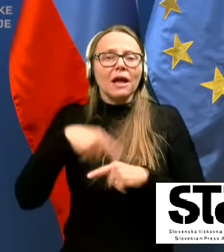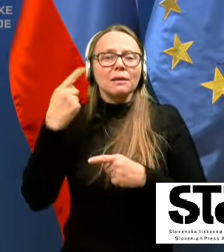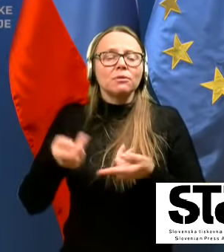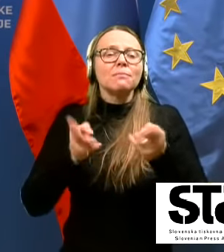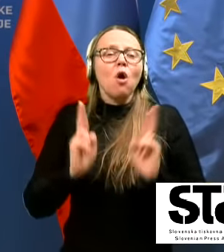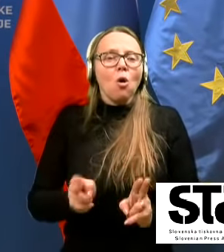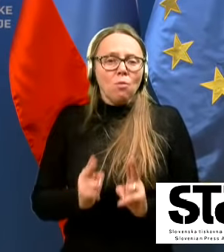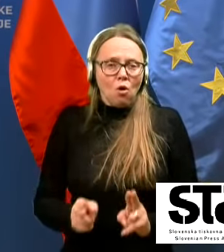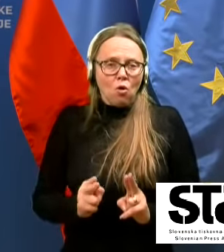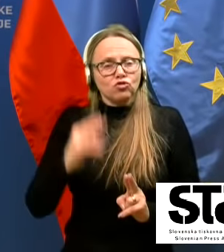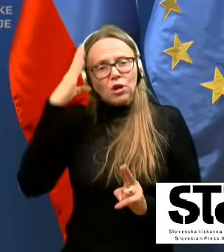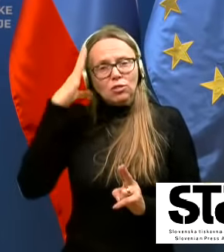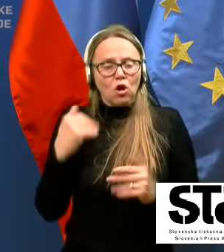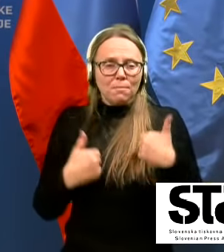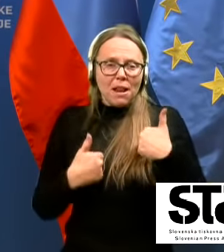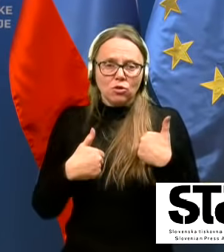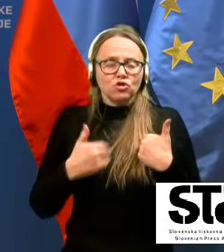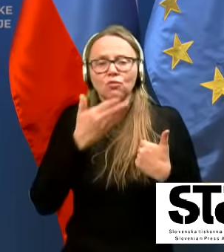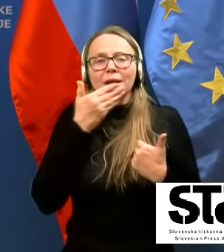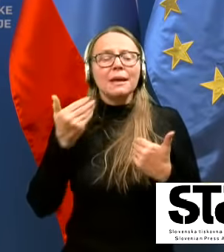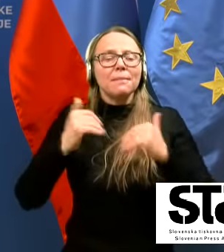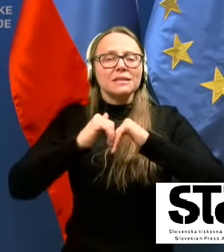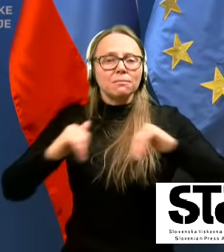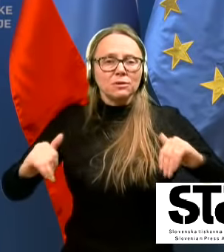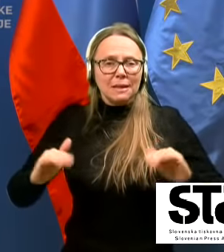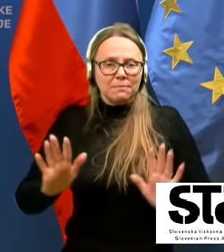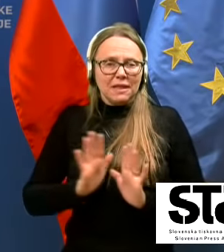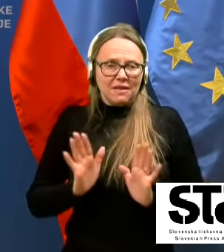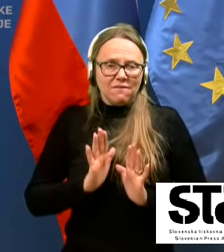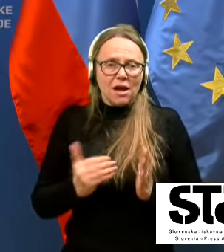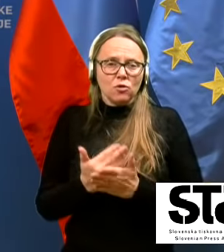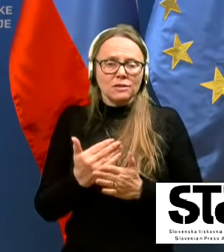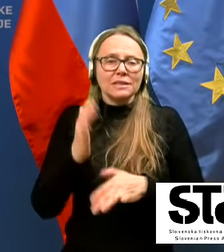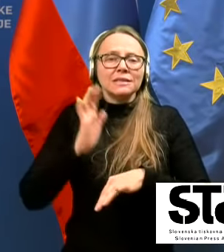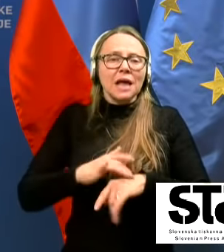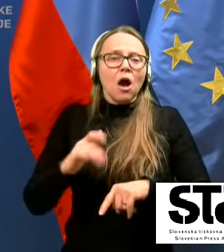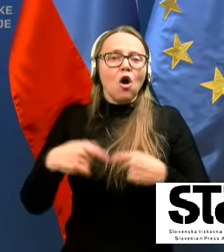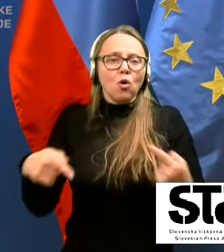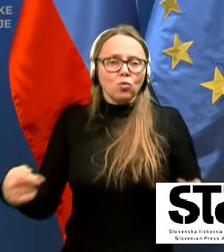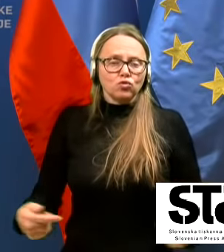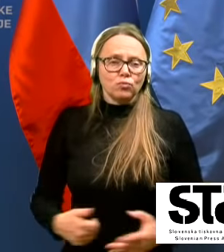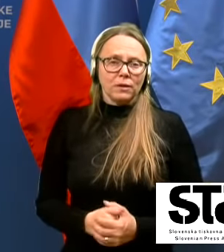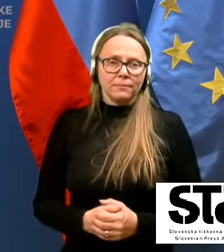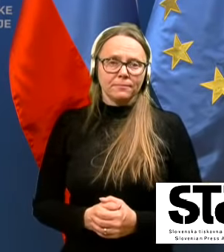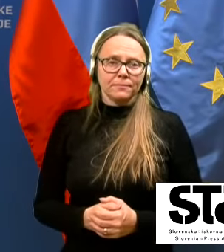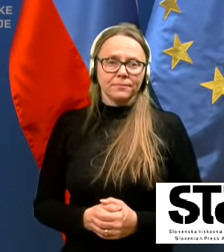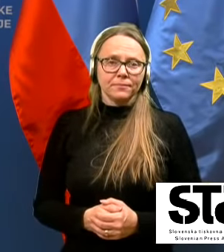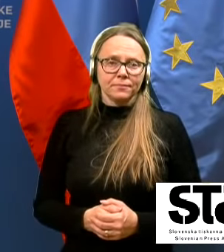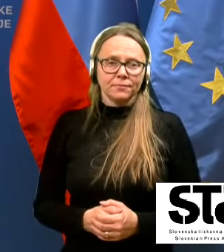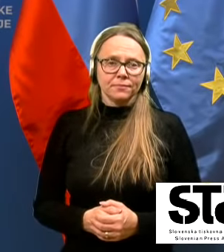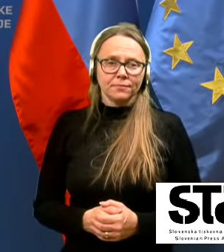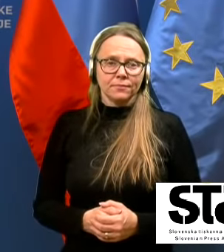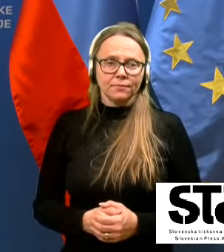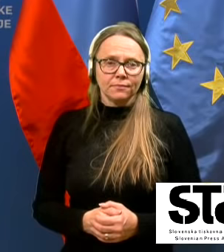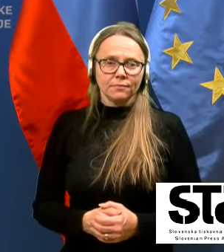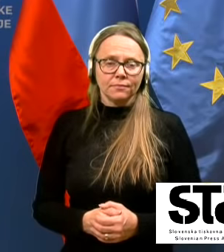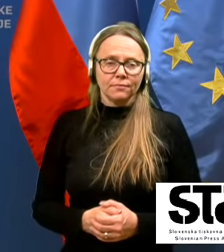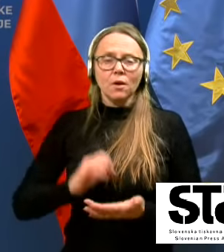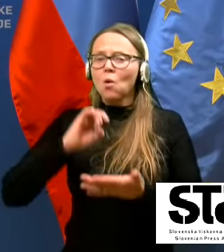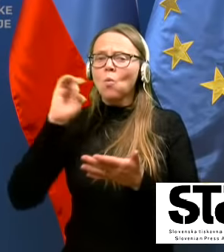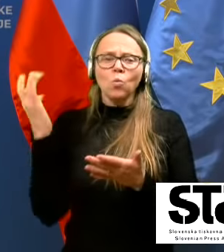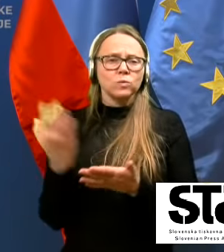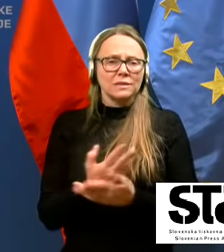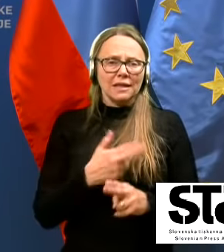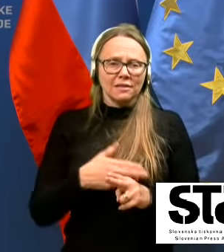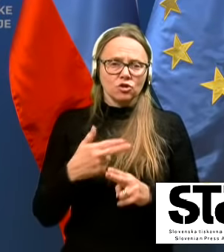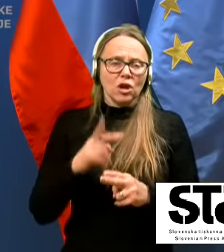dejansko normalno življenje brez neke posebne nevarnosti za okužbe. Zdaj, sveda, vse države v tem